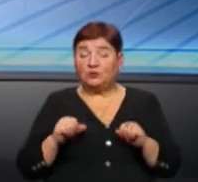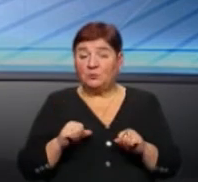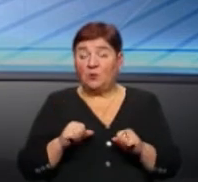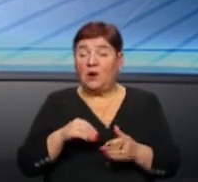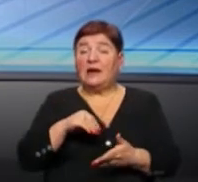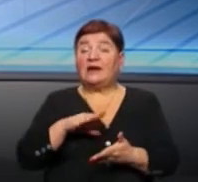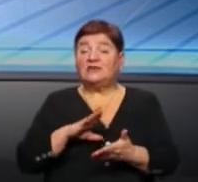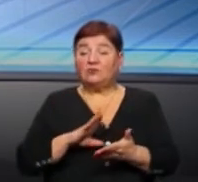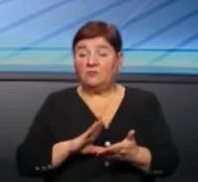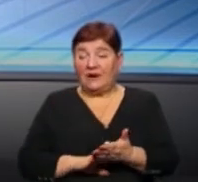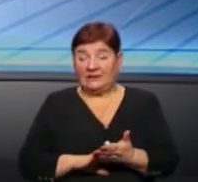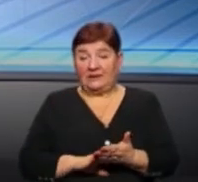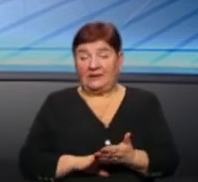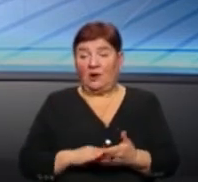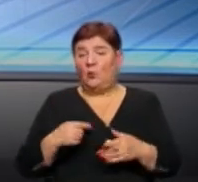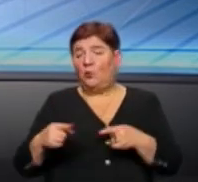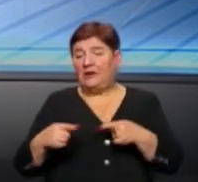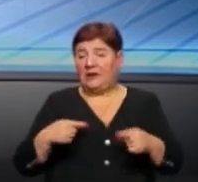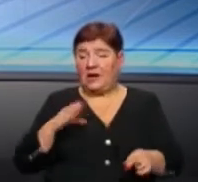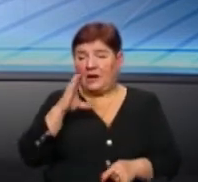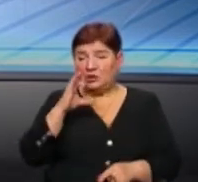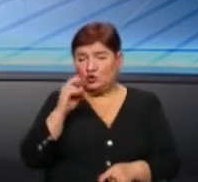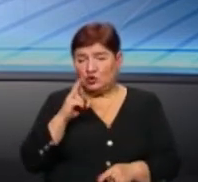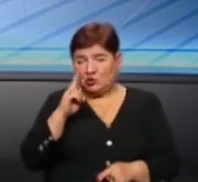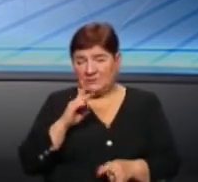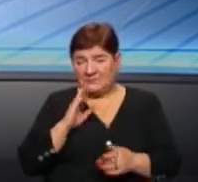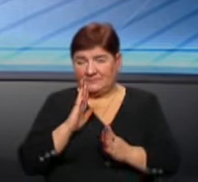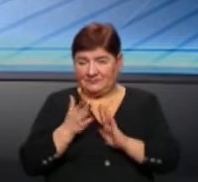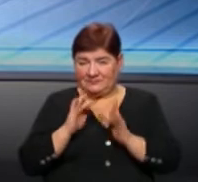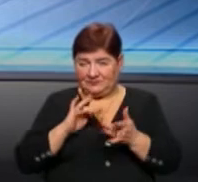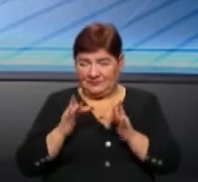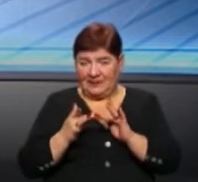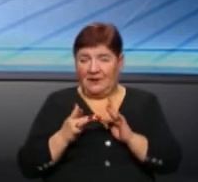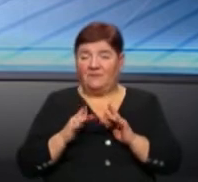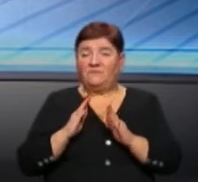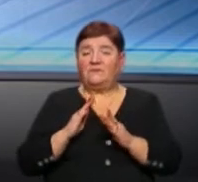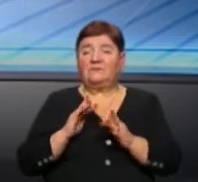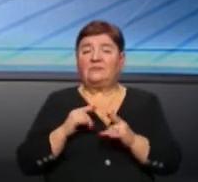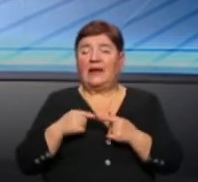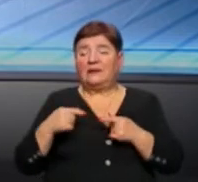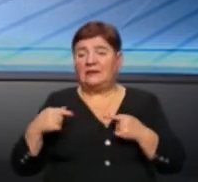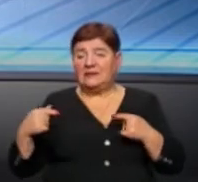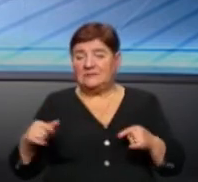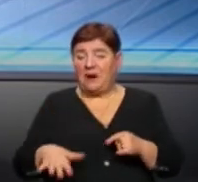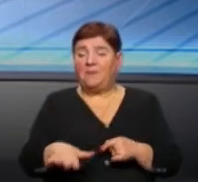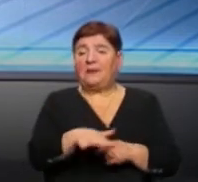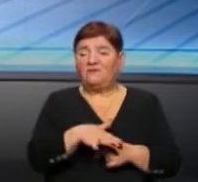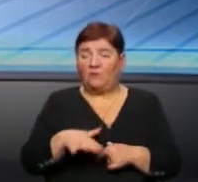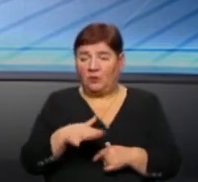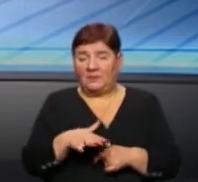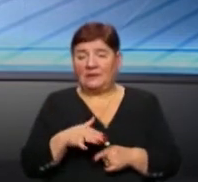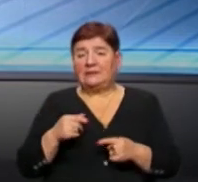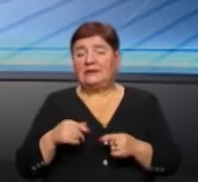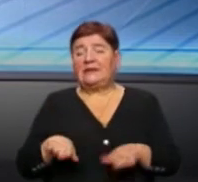вреєструвати в будь-яких соціальних мережах, а і в цілому в інтернеті на різних платформах